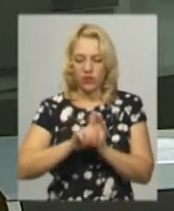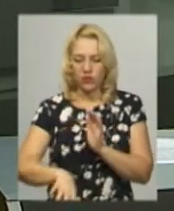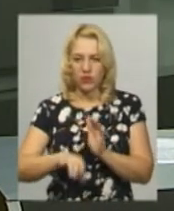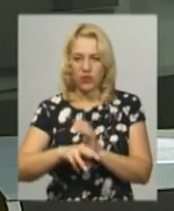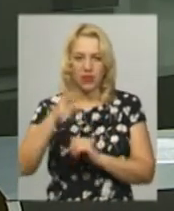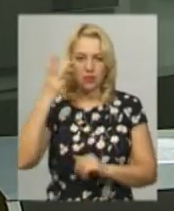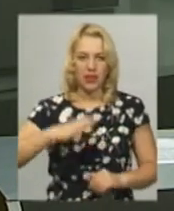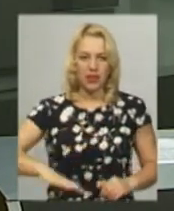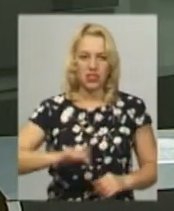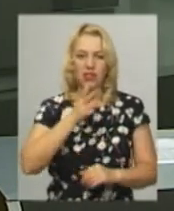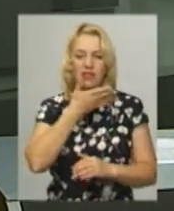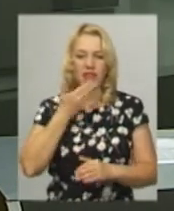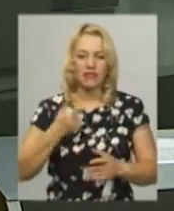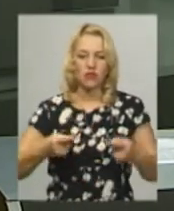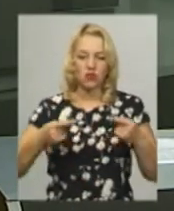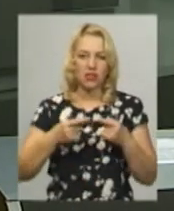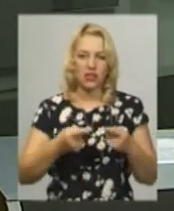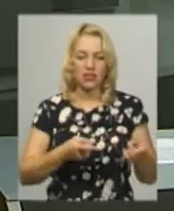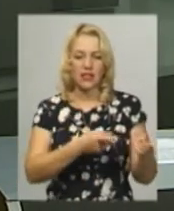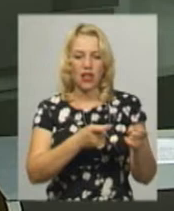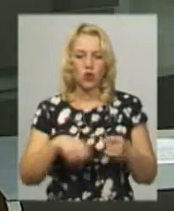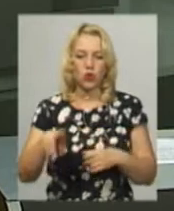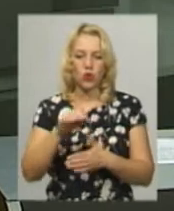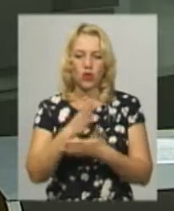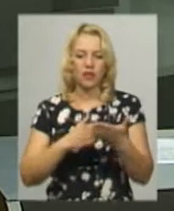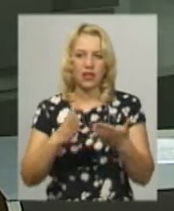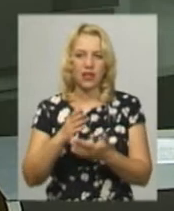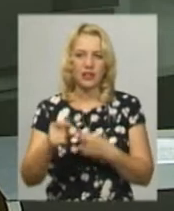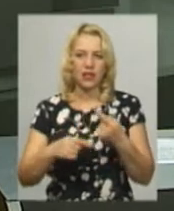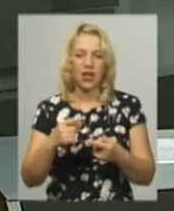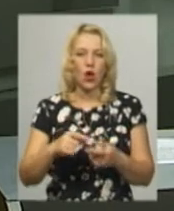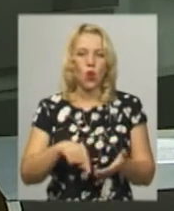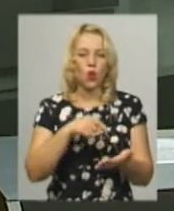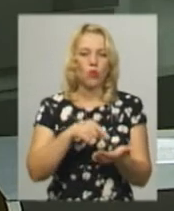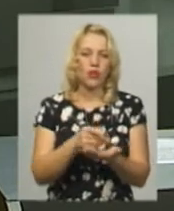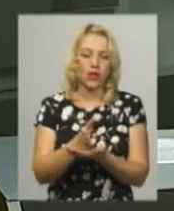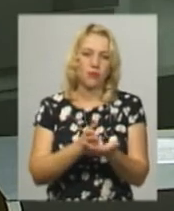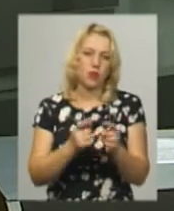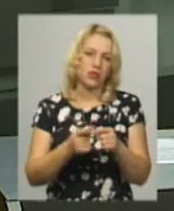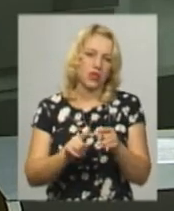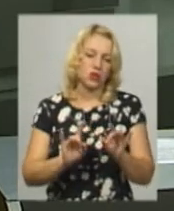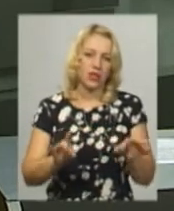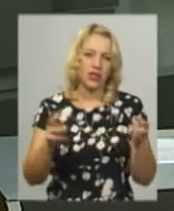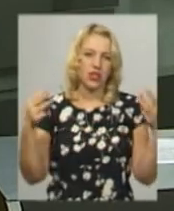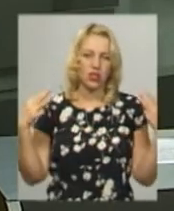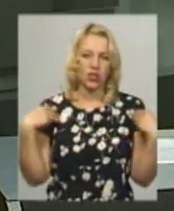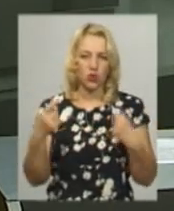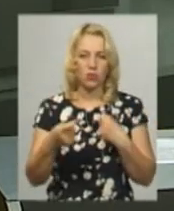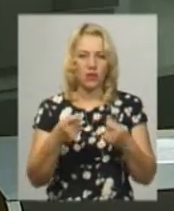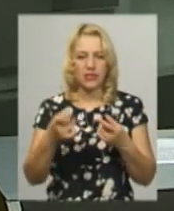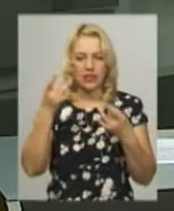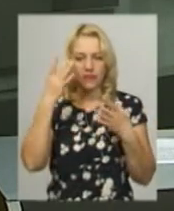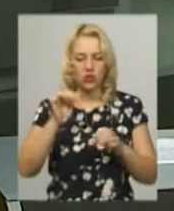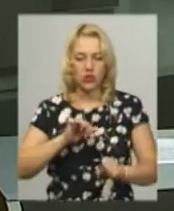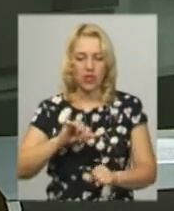Хмельниччини та несвоєчасне залучення до ліквідації наслідків негоди комунальних служб. Про це каже начальник управління з питань цивільного